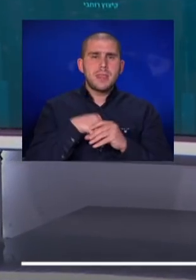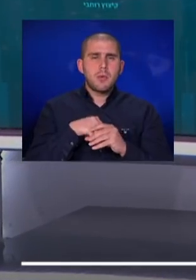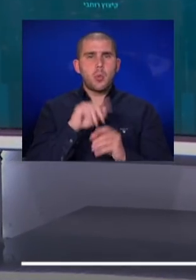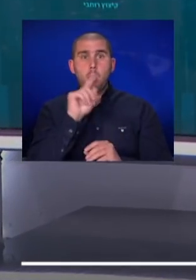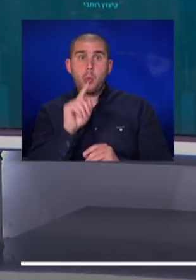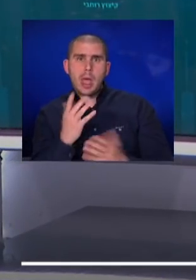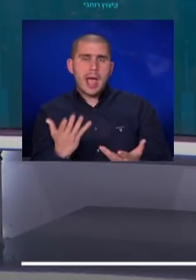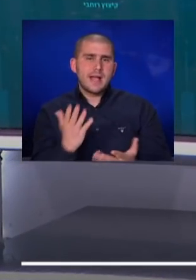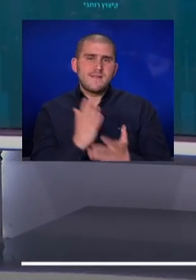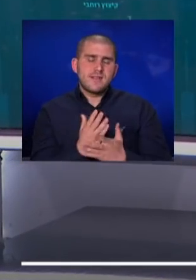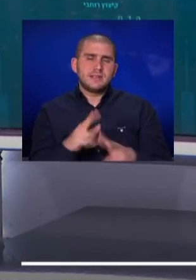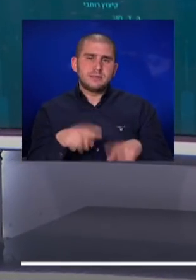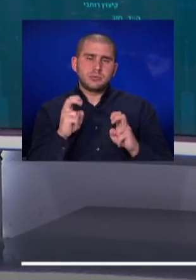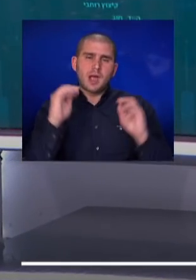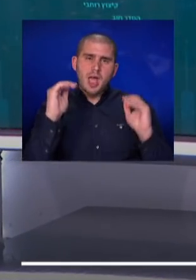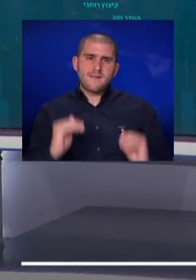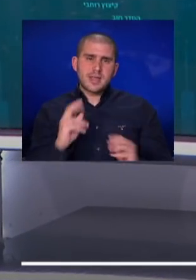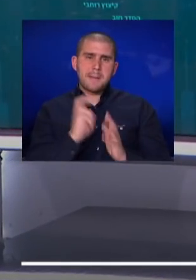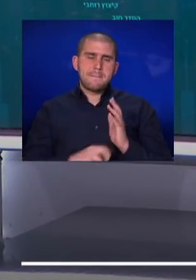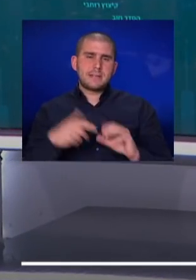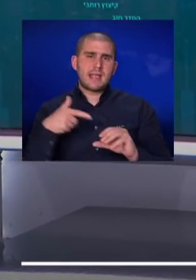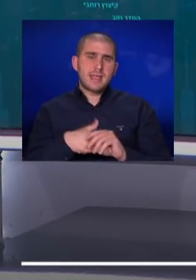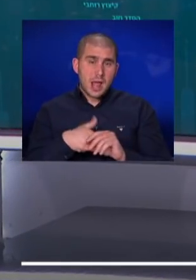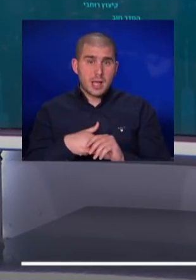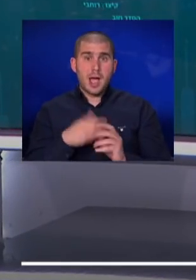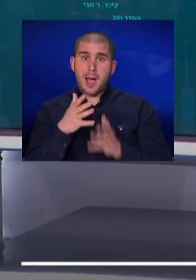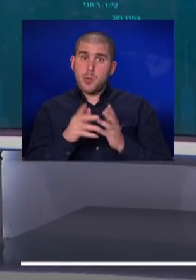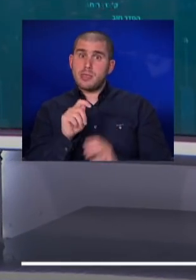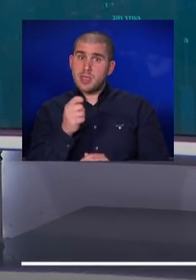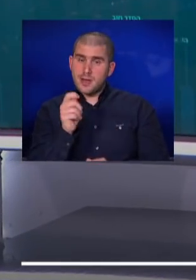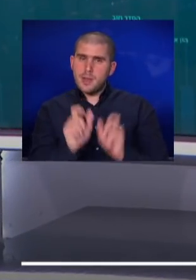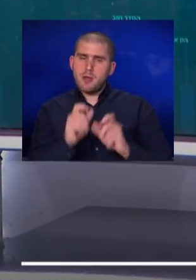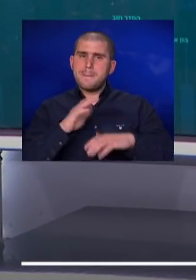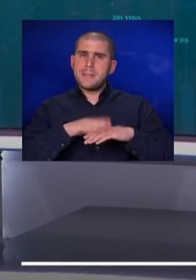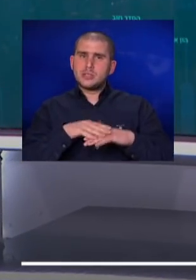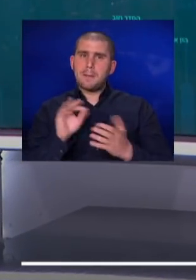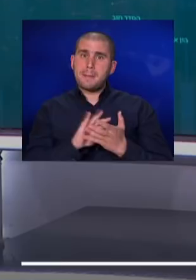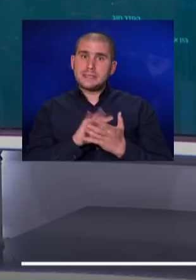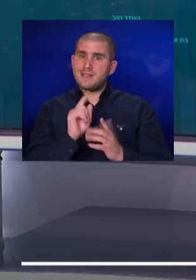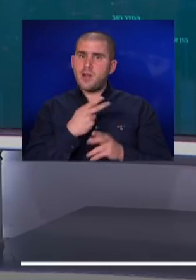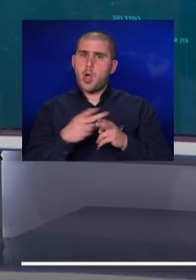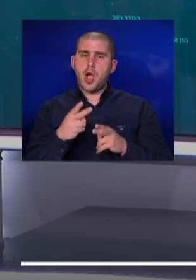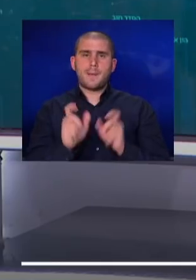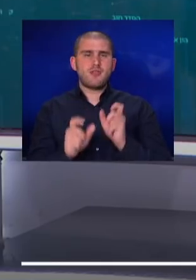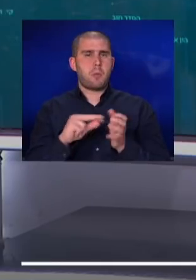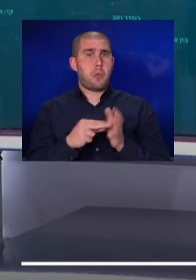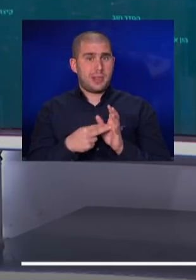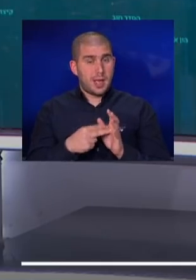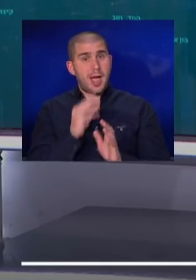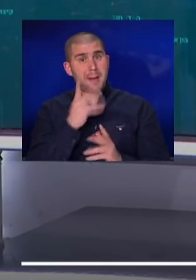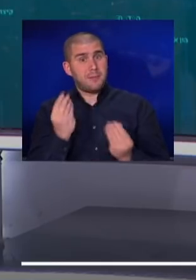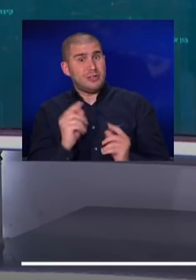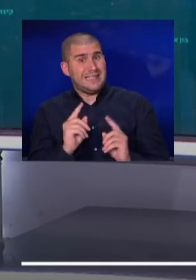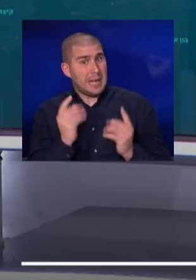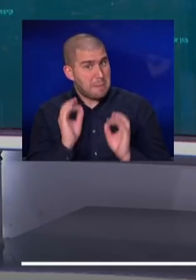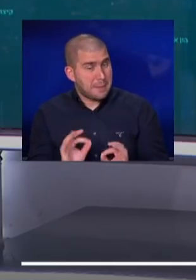שאולי הגיע הזמן להפחית את המס על הדלק, אמירות שמגיעות דווקא מגורמי המקצוע במשרד, לא רק מגורמים פוליטיים. אז אם זה מה שהולך